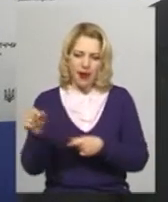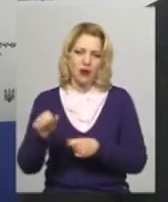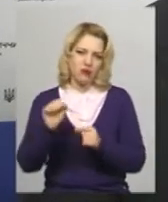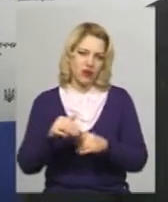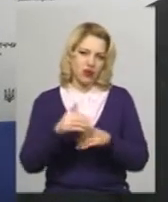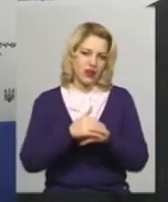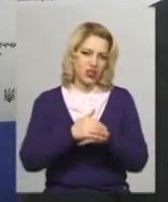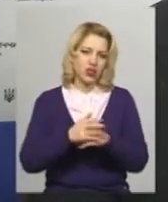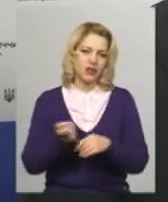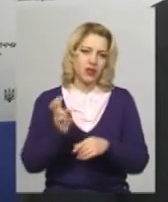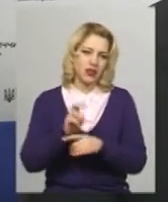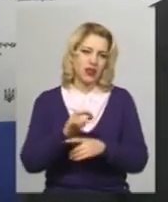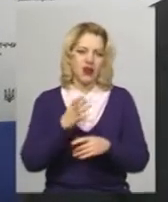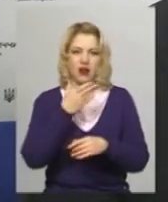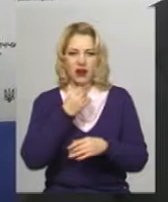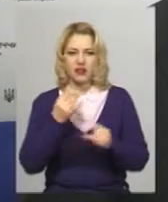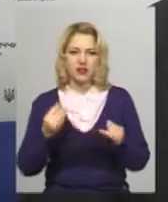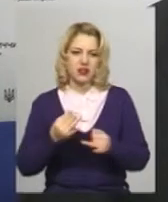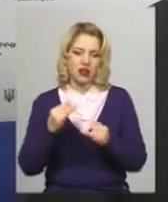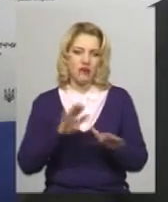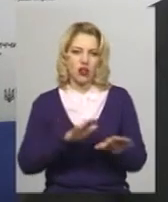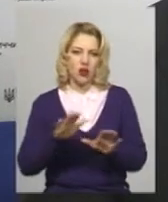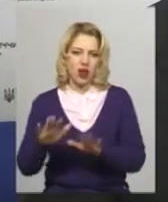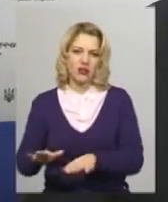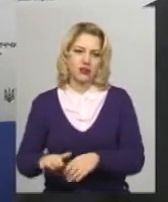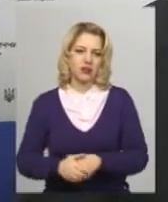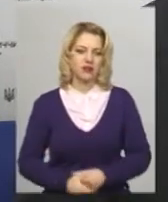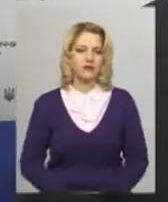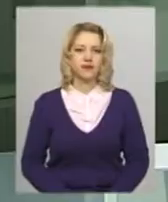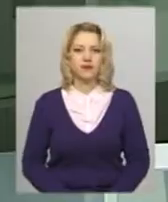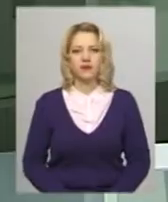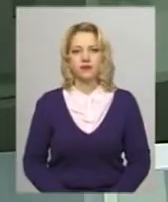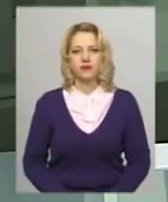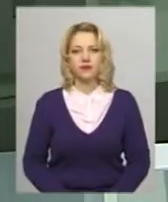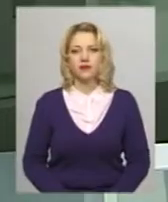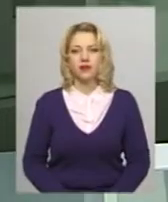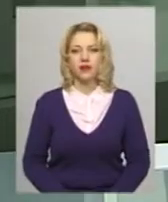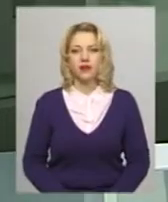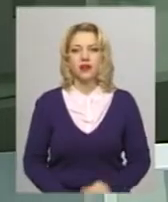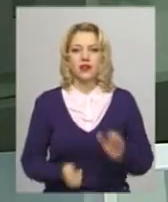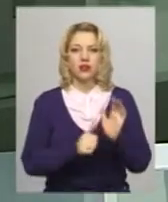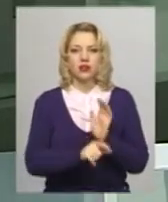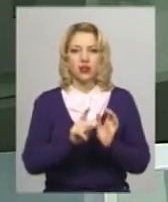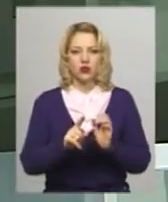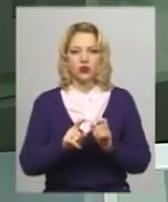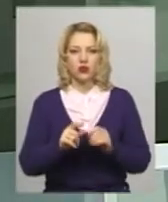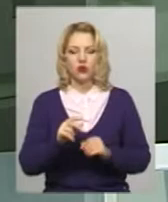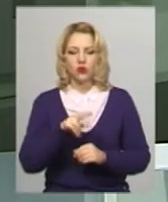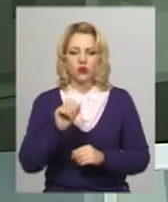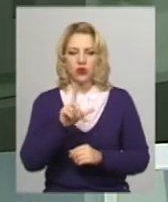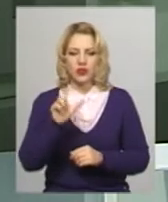ввечері в якихось гарних, цікавих локаціях і цікавій атмосфері. 61 дозу